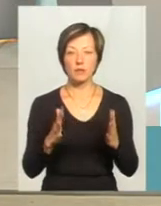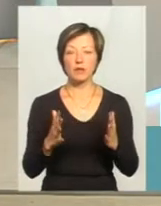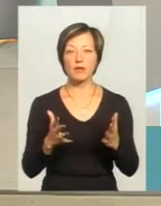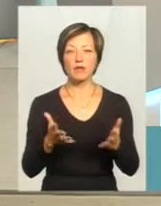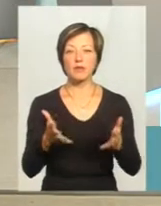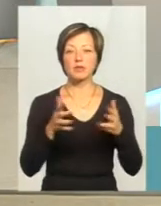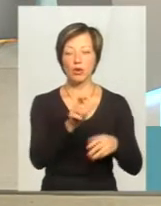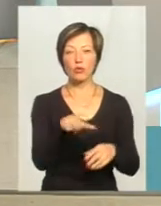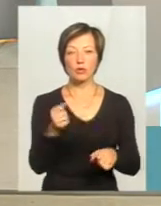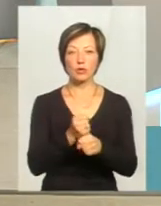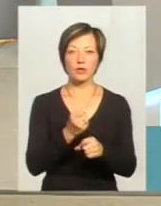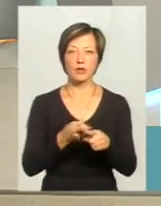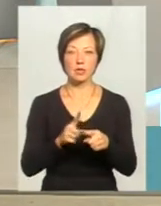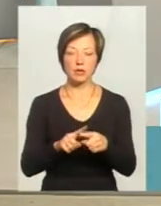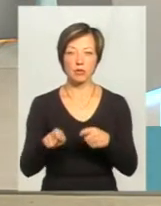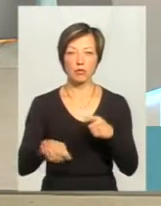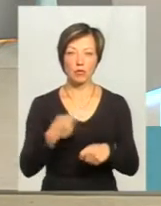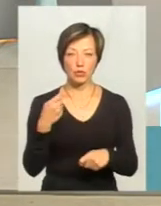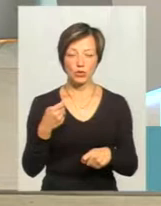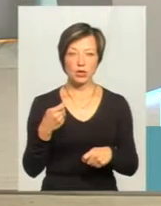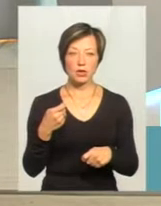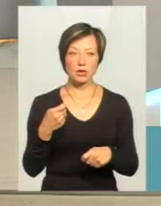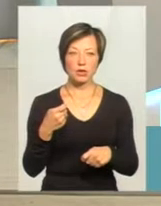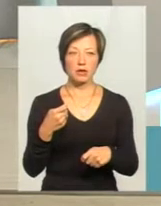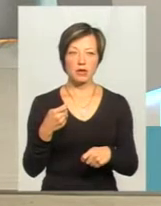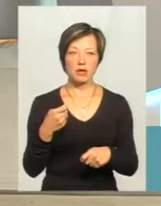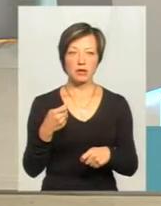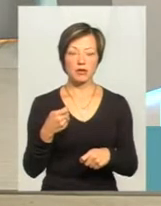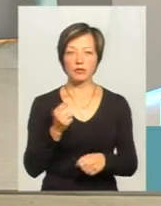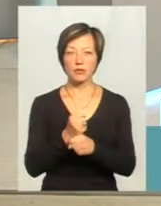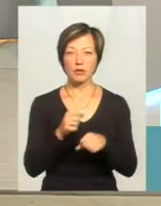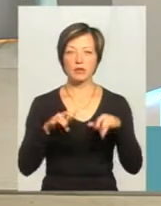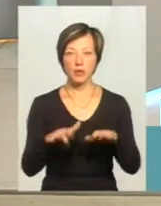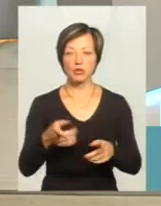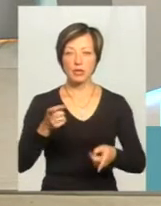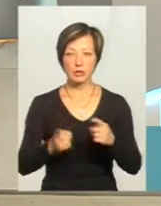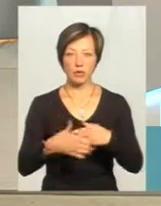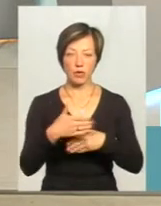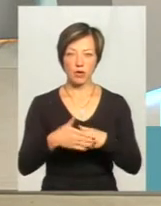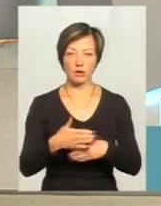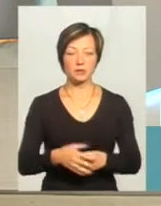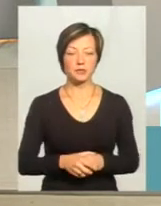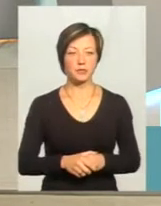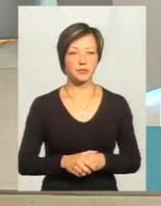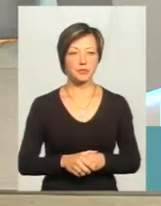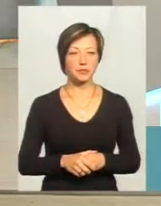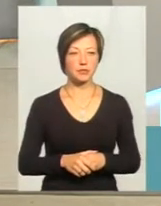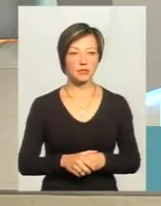встановлення осіб, які вчинили дане вид діяння протиправні, буде вживатися всіх заходів для того, щоб вони принесли дійсно покарання, яке передбачено в кодексі.